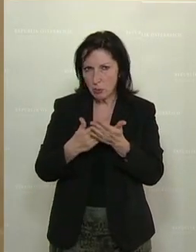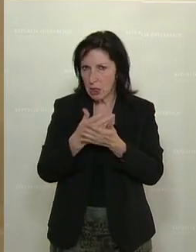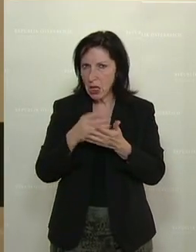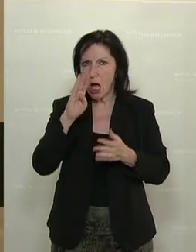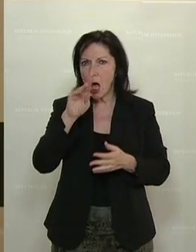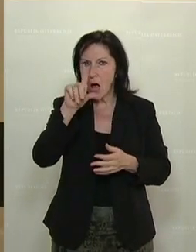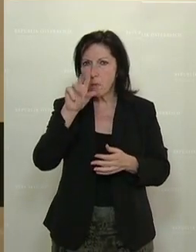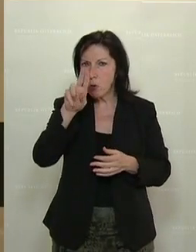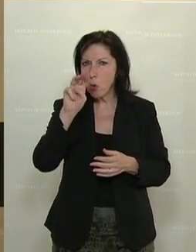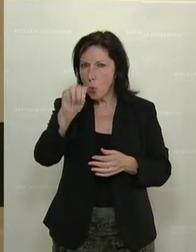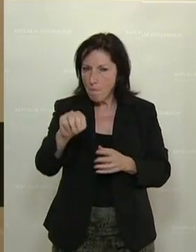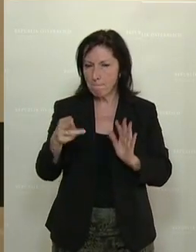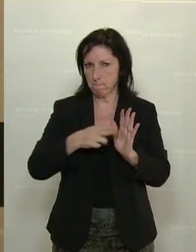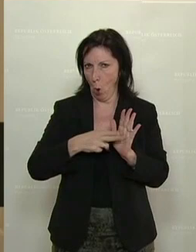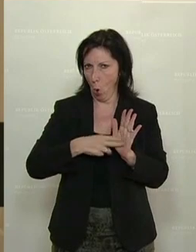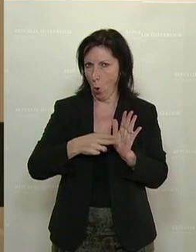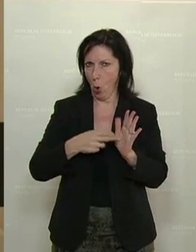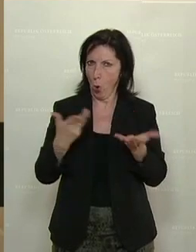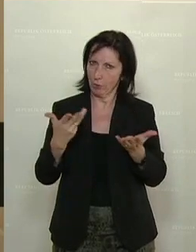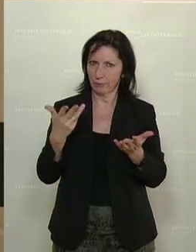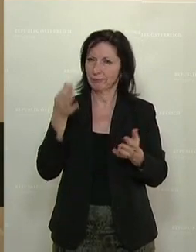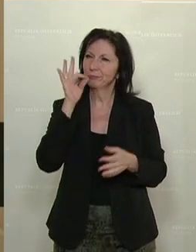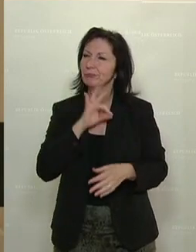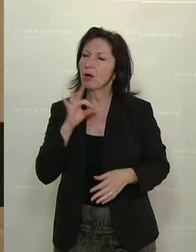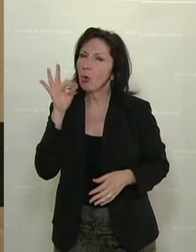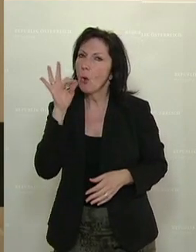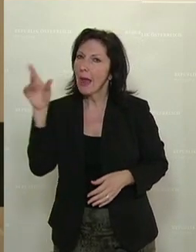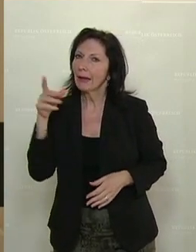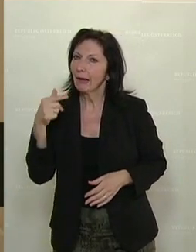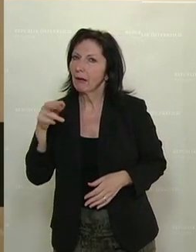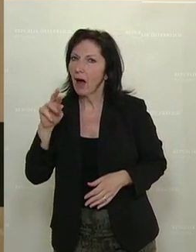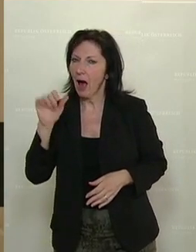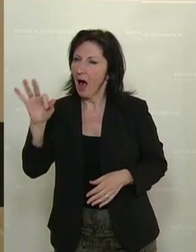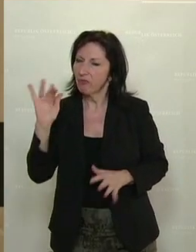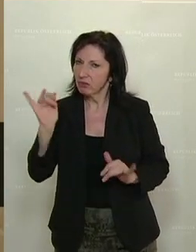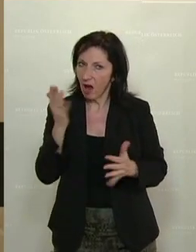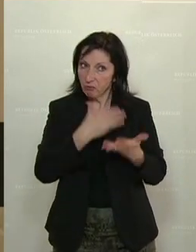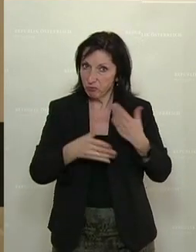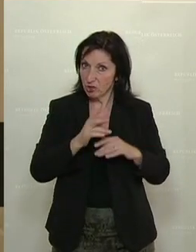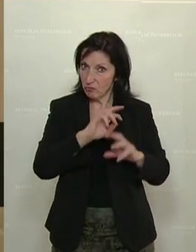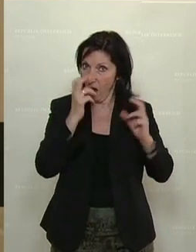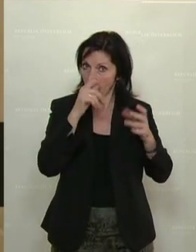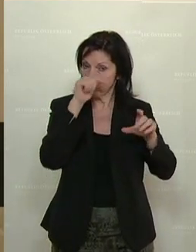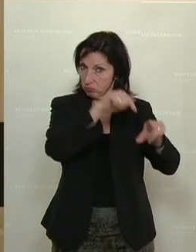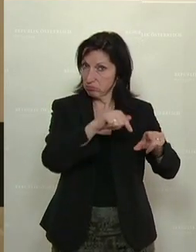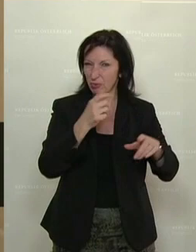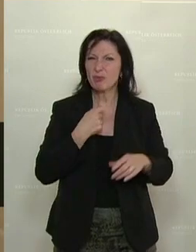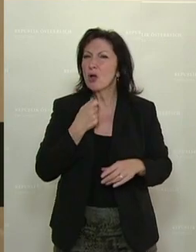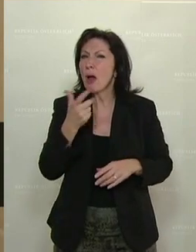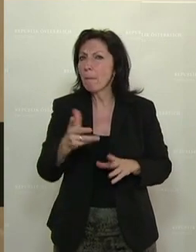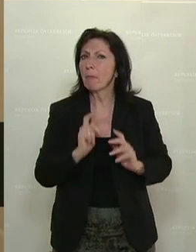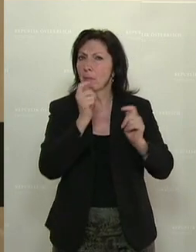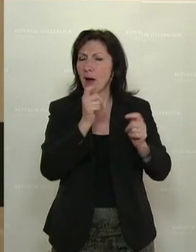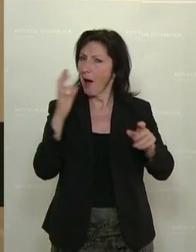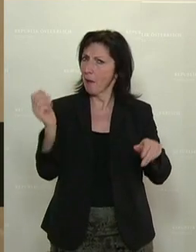Blumenbonus, mein Antrag, Frau Kollegin Graf, liegt im Wirtschaftsausschuss, richtig und ich habe ihn schon mehrfach eingebracht. Aber es wird uns ja nichts daran